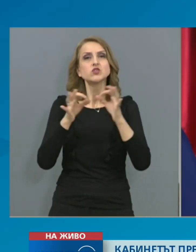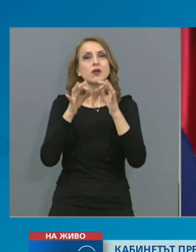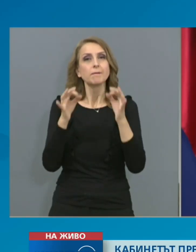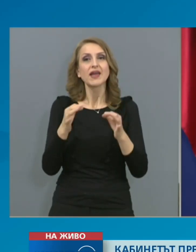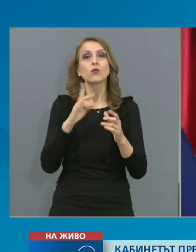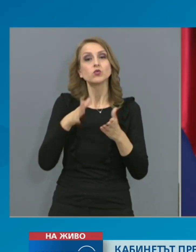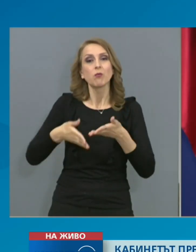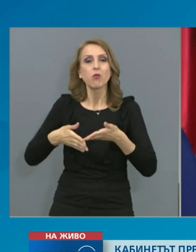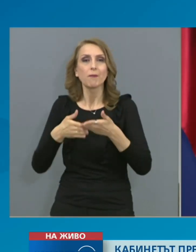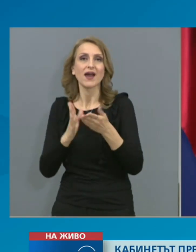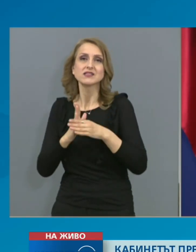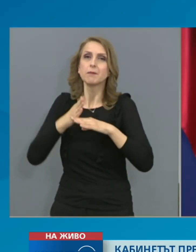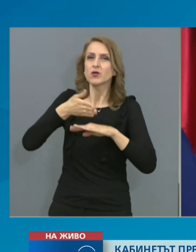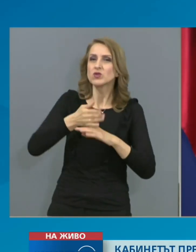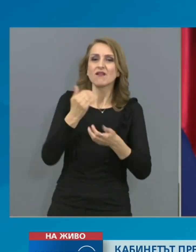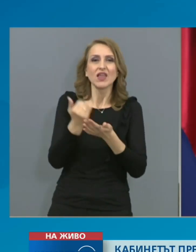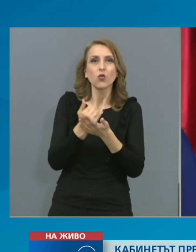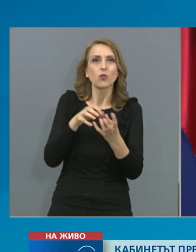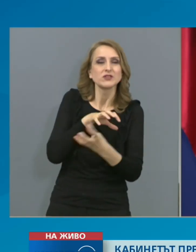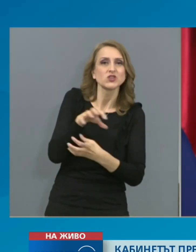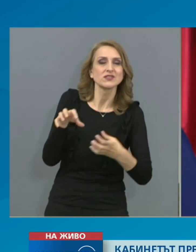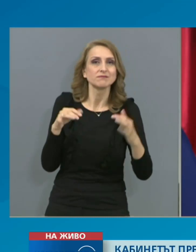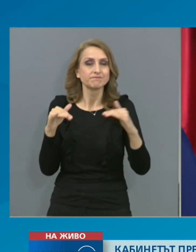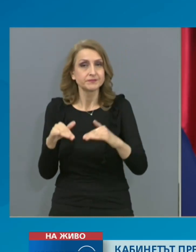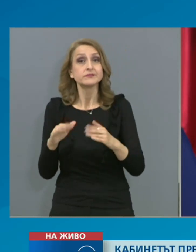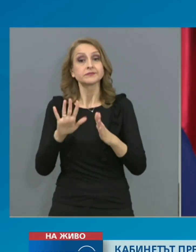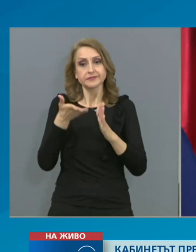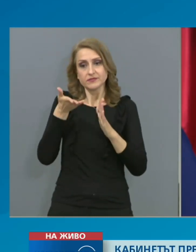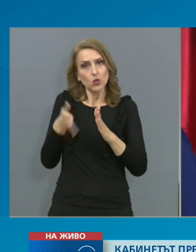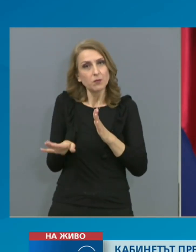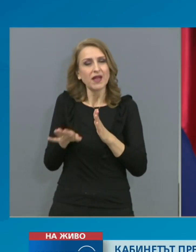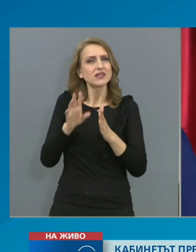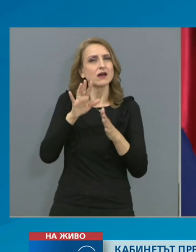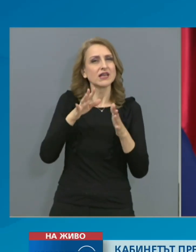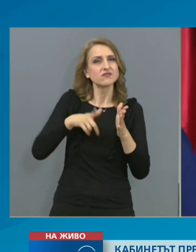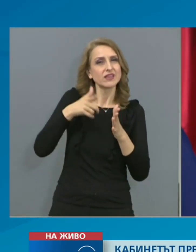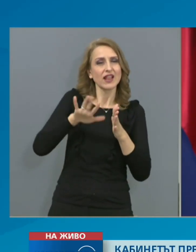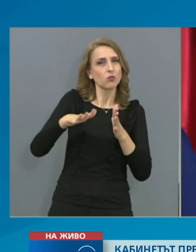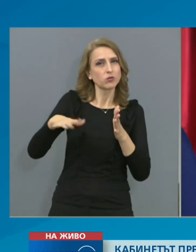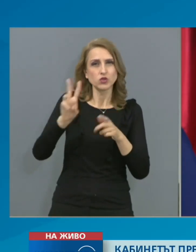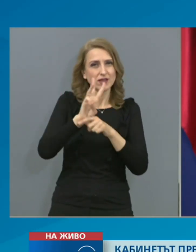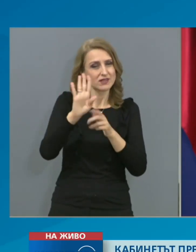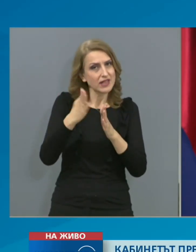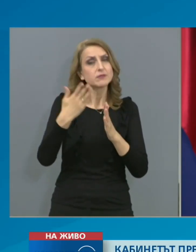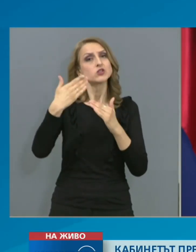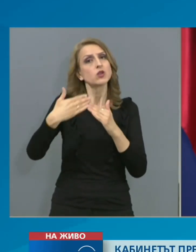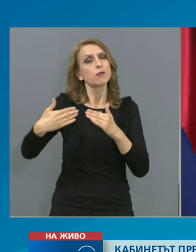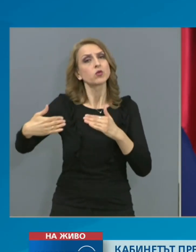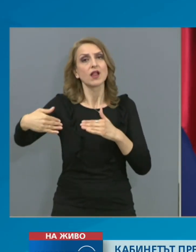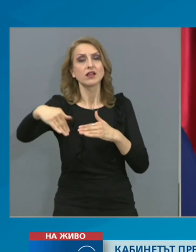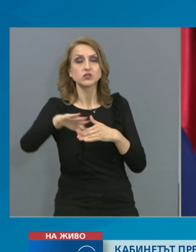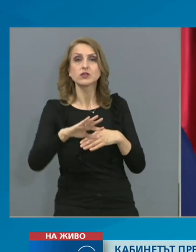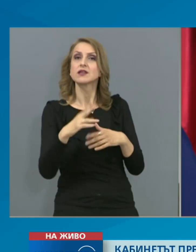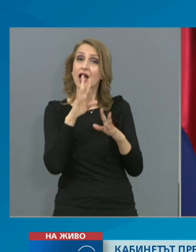продължават да действат и след отпадането на извареното положение, тъй като ако прочетете сегашния програф 6 на закона